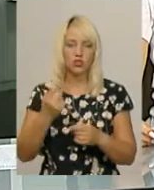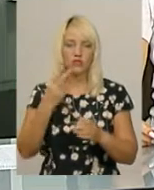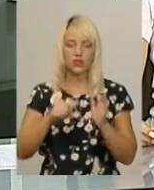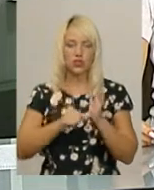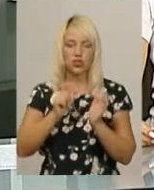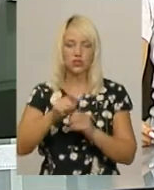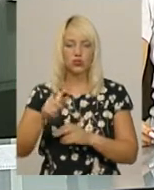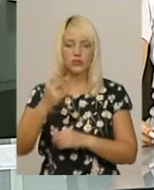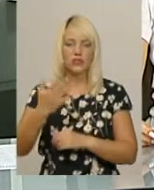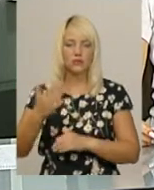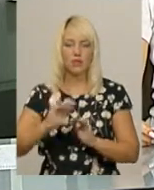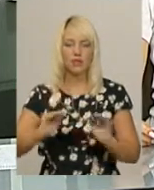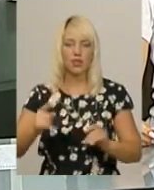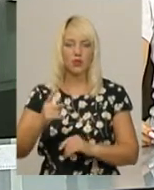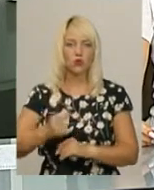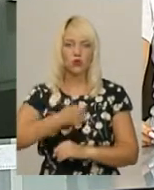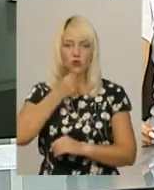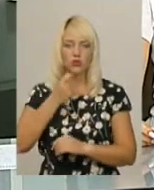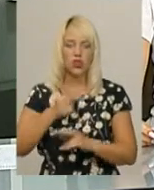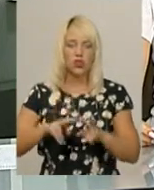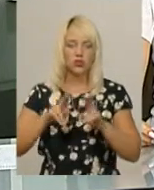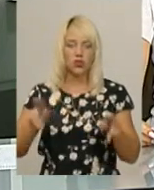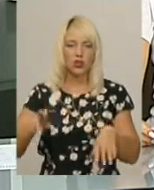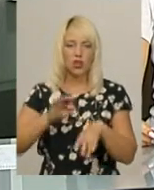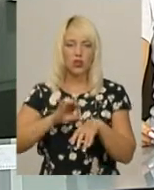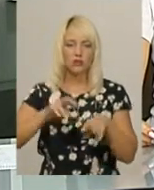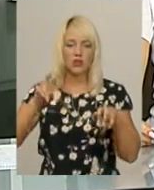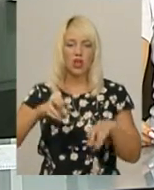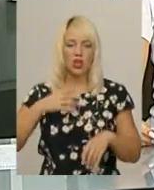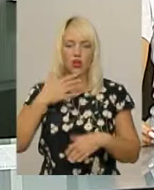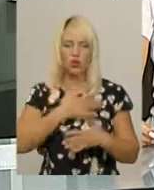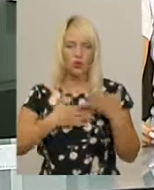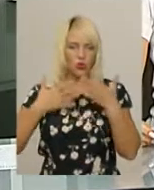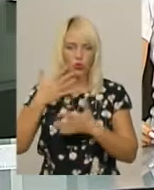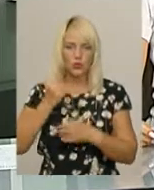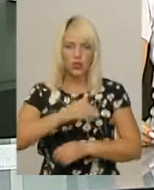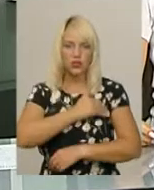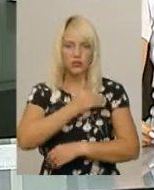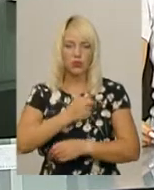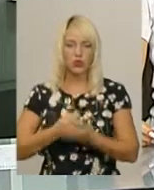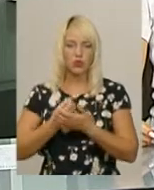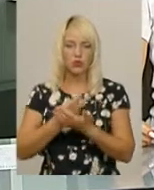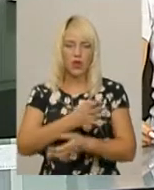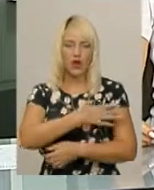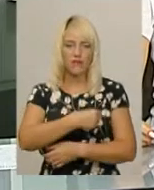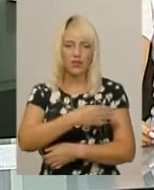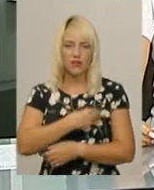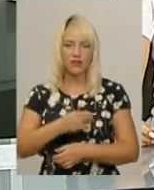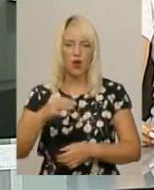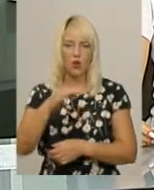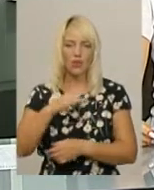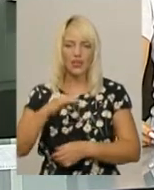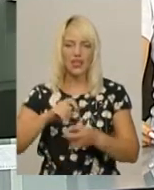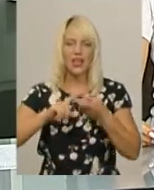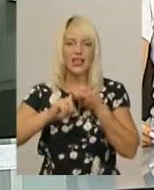з них 25 дітей і одного дорослого з однаковими симптомами, нудота та температура, ушпиталили до Львівської обласної інфекційної